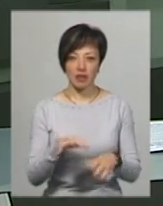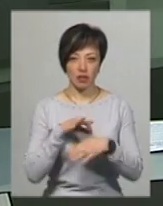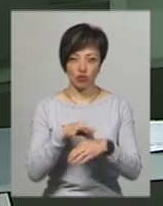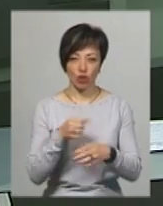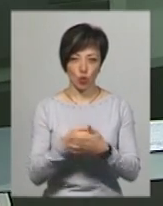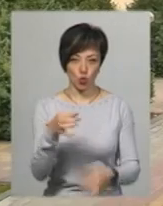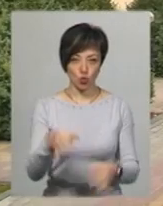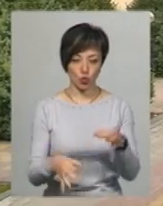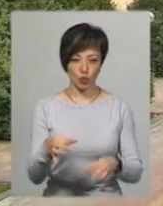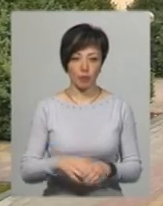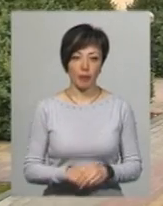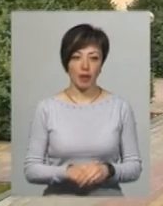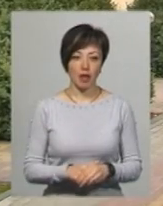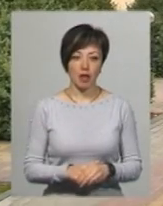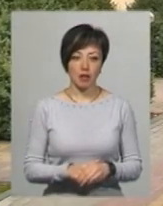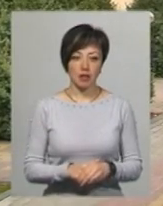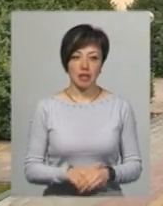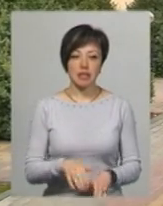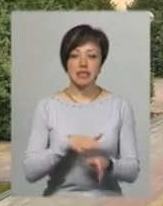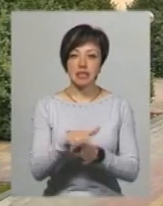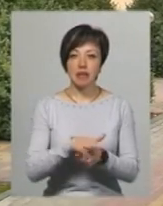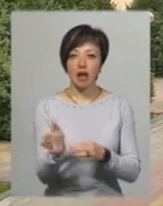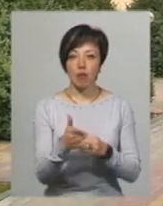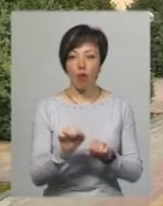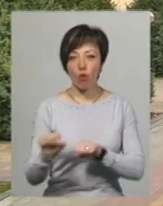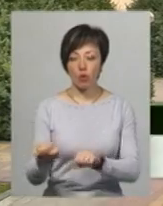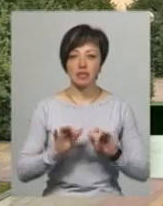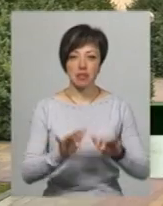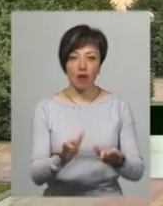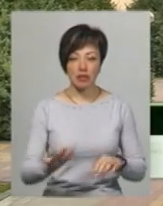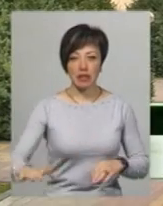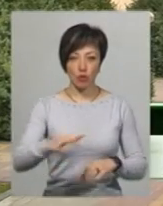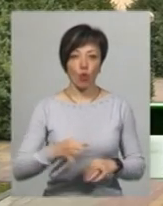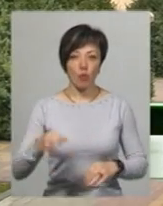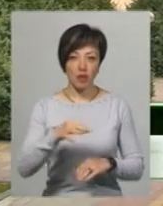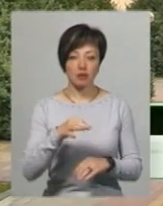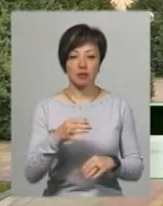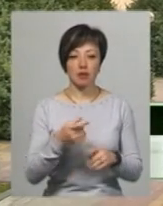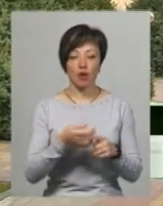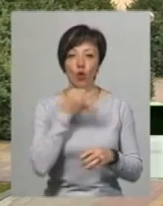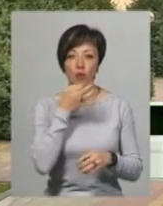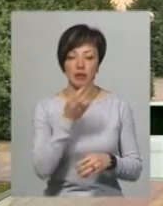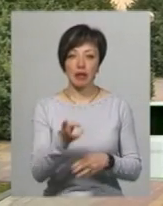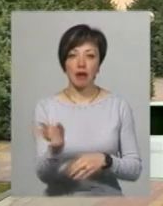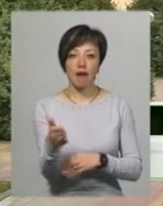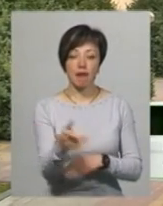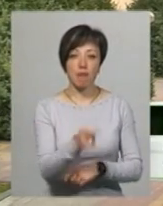суду. При здійсненні рибоохоронних заходів на території області, то любителі рибалки також